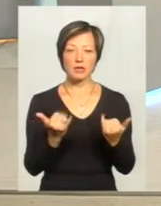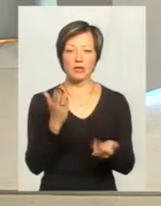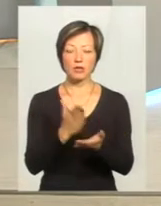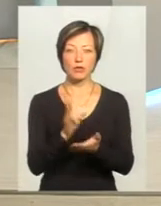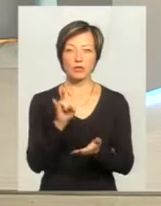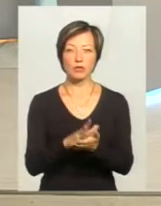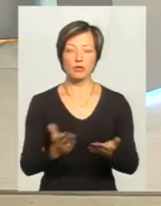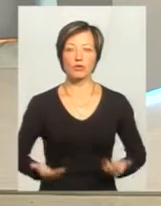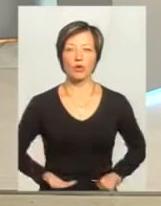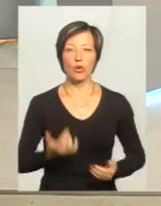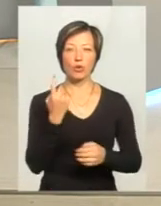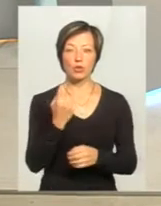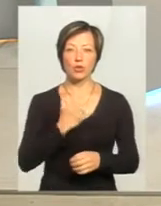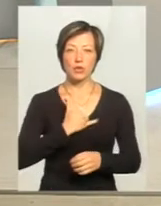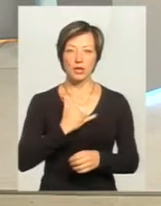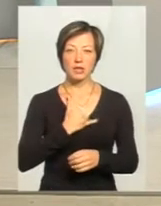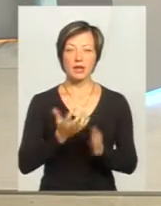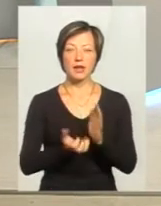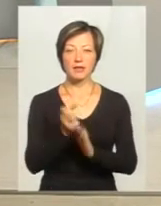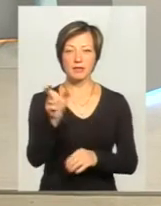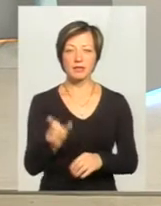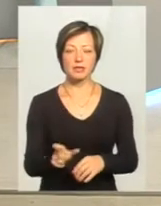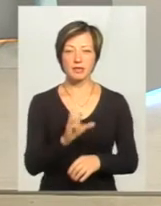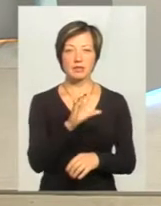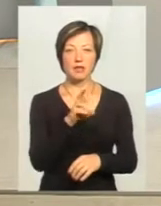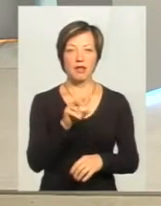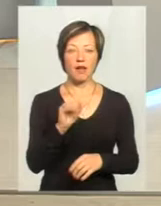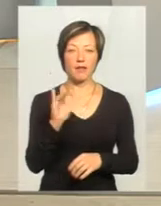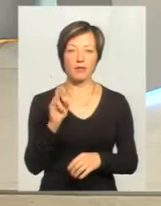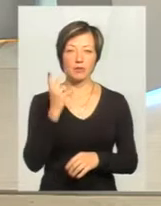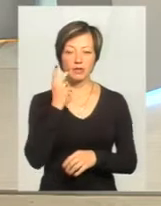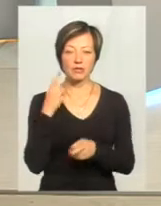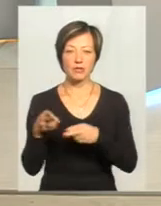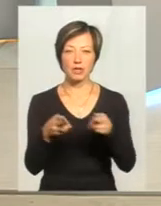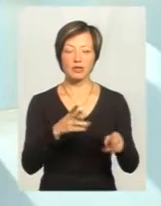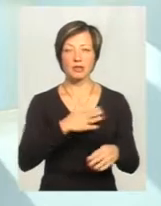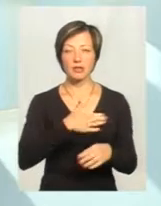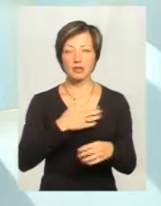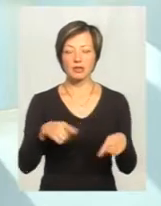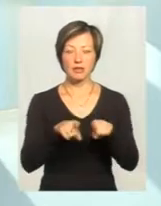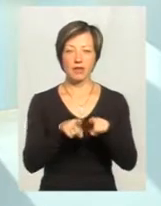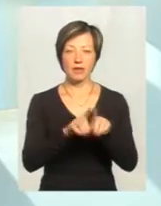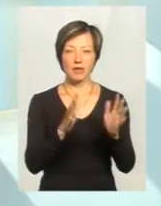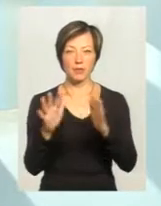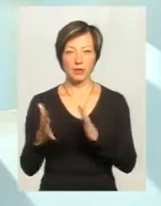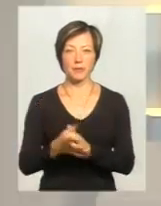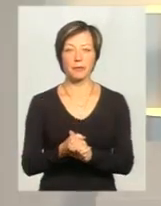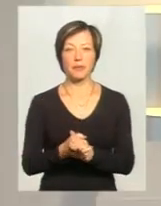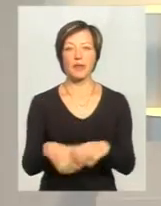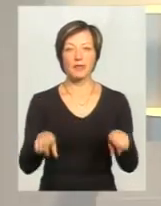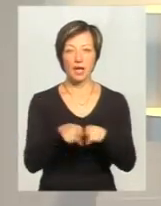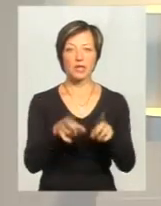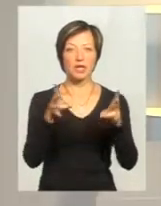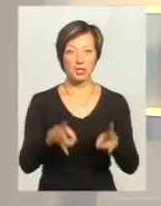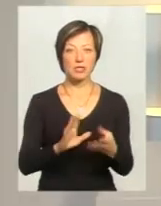постійному проживанні в одного з наших таких рятівників – Славіка, який постійно виїжджається в наш волонтер, він виїжджає на такі випадки. В таких трагічних